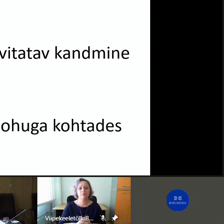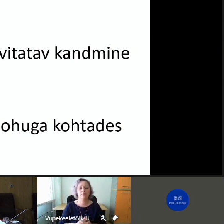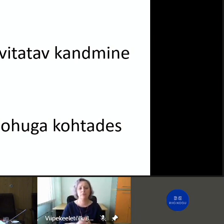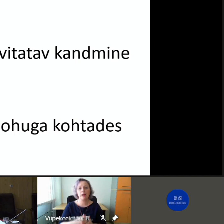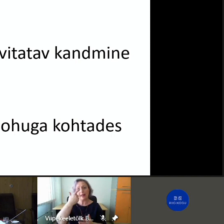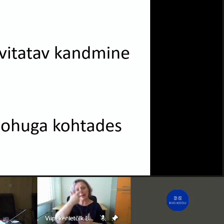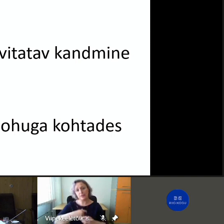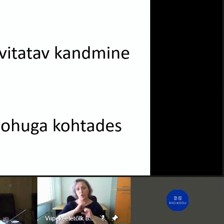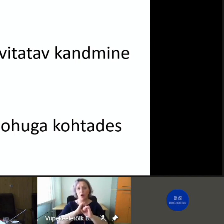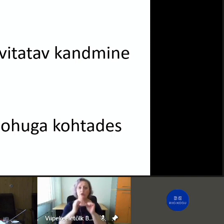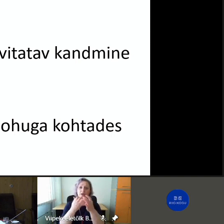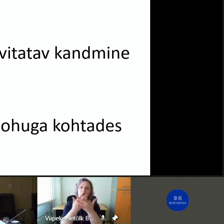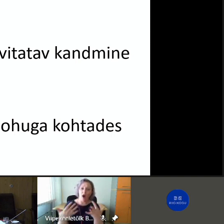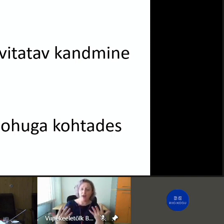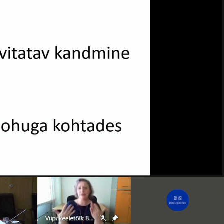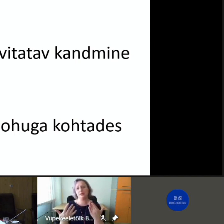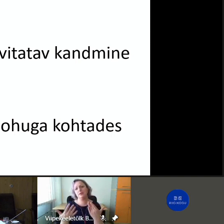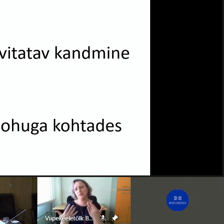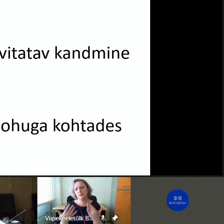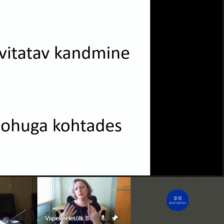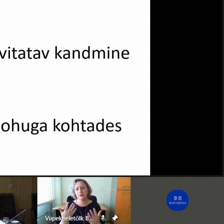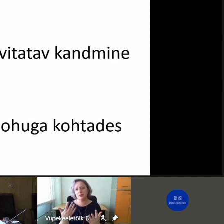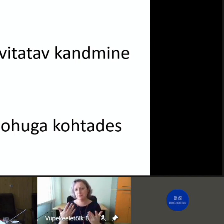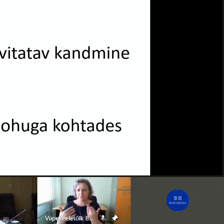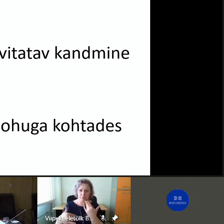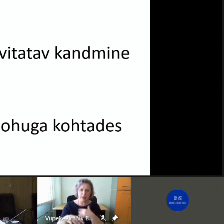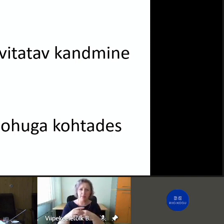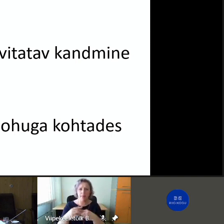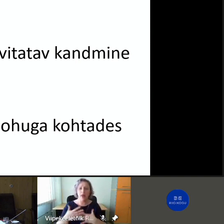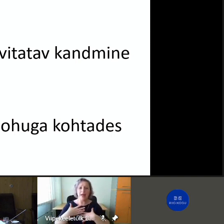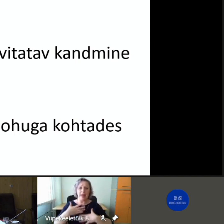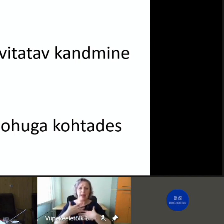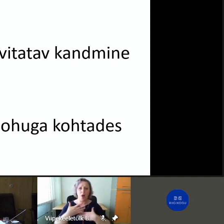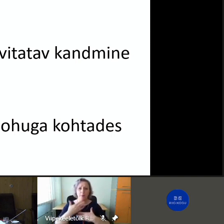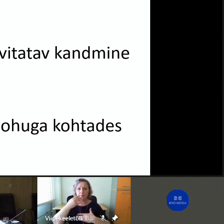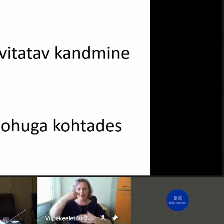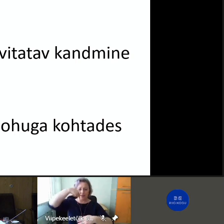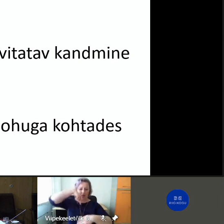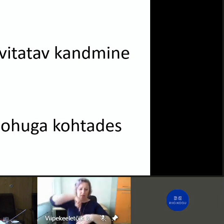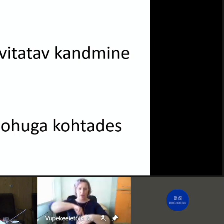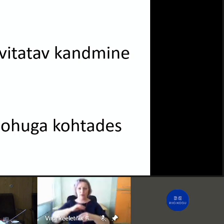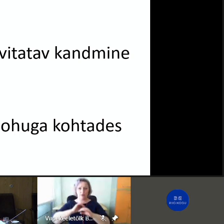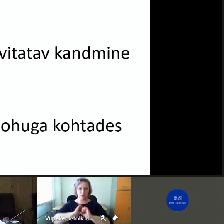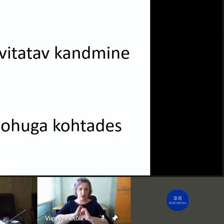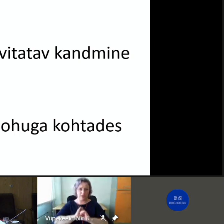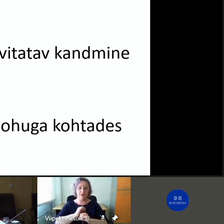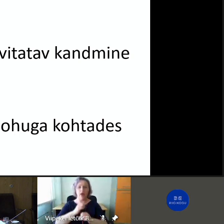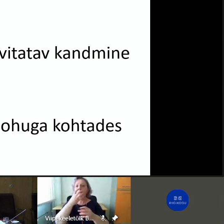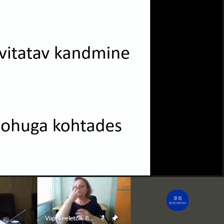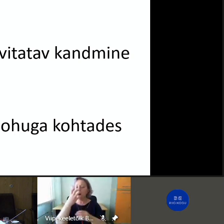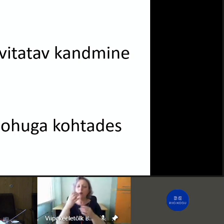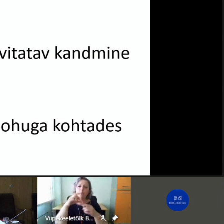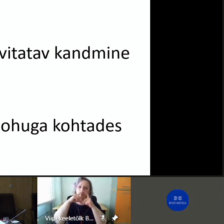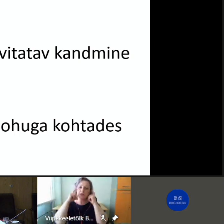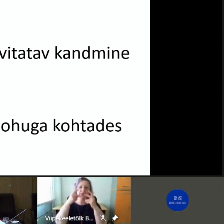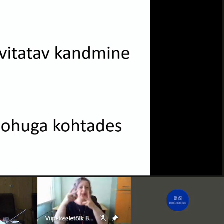Isiku kaitsevahendid, mis katavad meie hingamisteid. Need on erinevad maskid. Maskid on